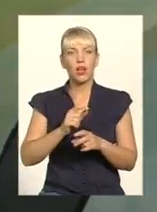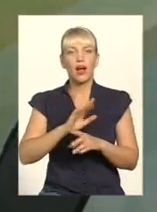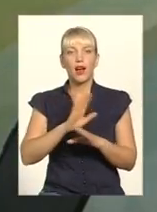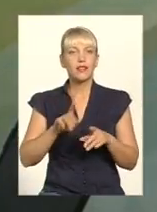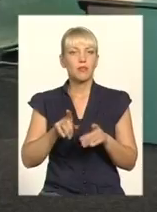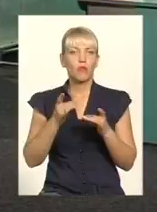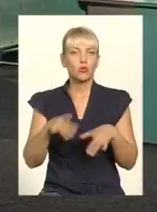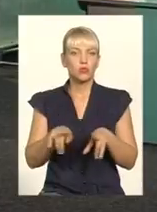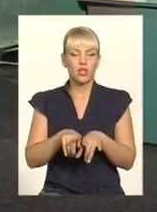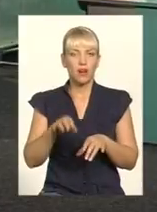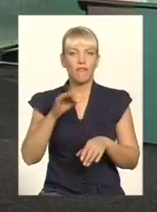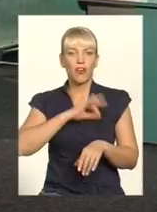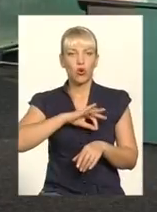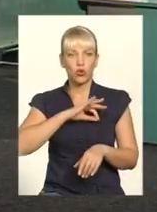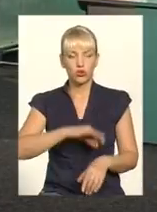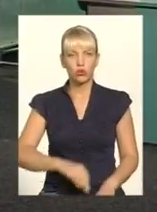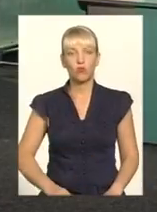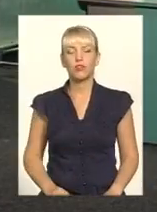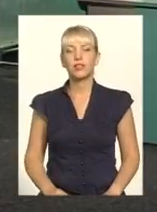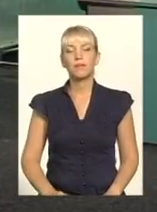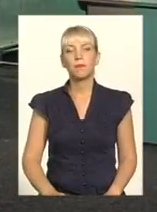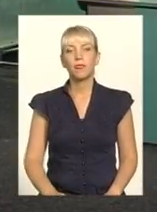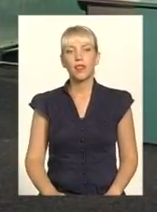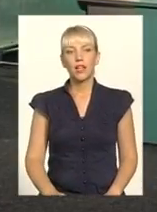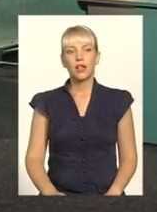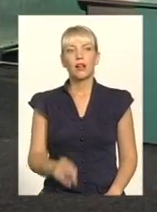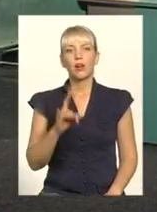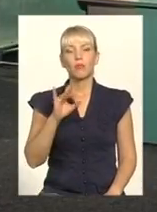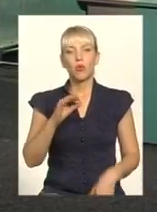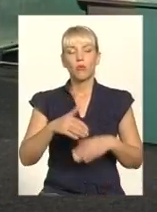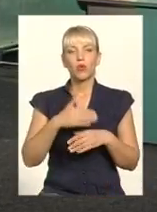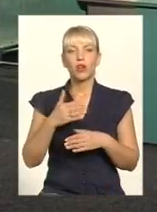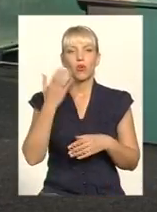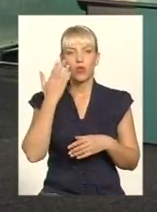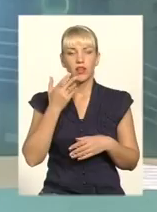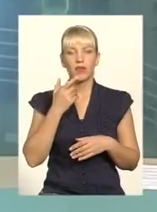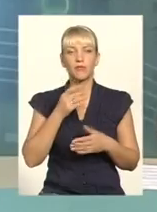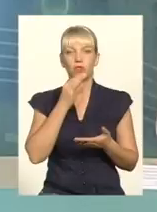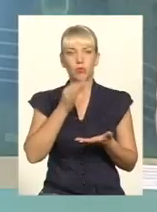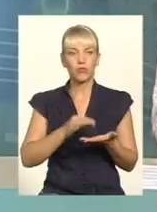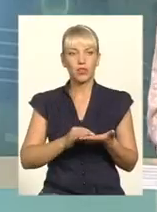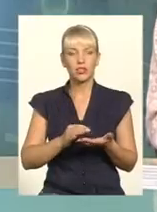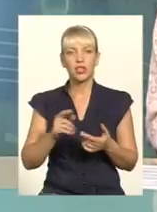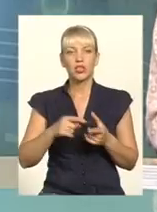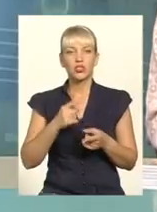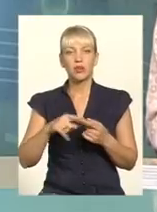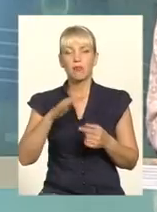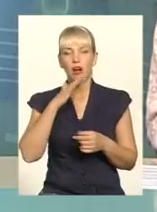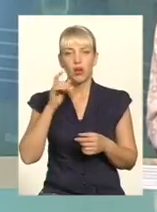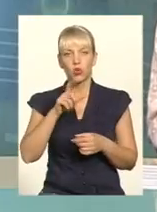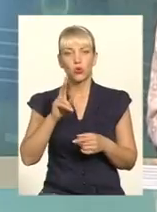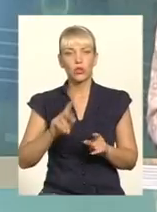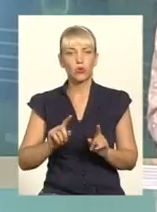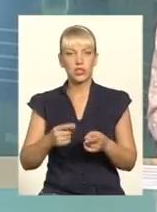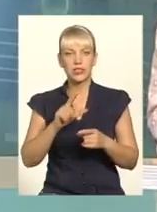Олександр Маклайович, про покарання, про відповідальність. Чи багато тих, кого затримали зі